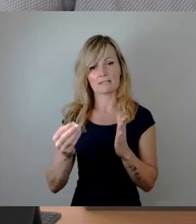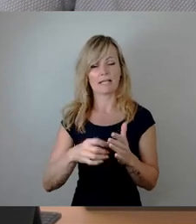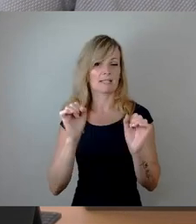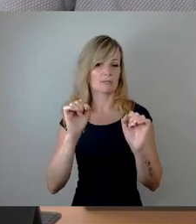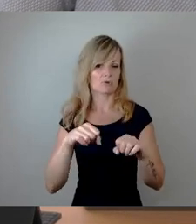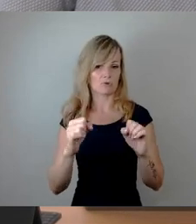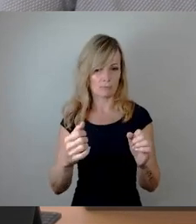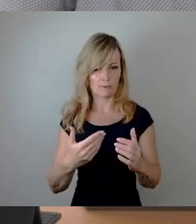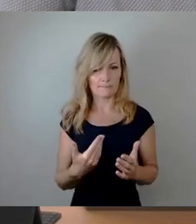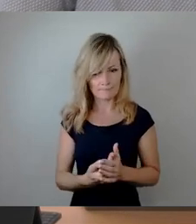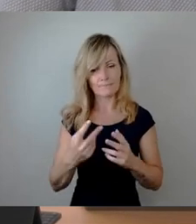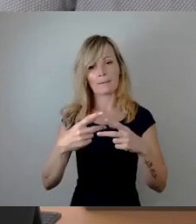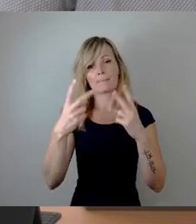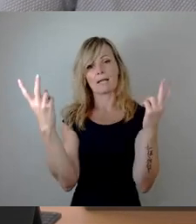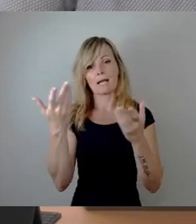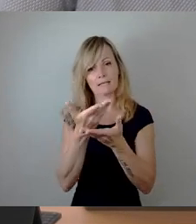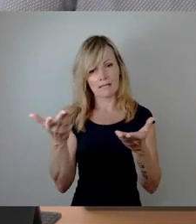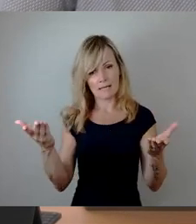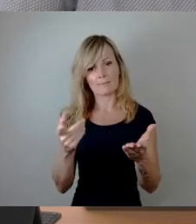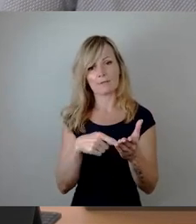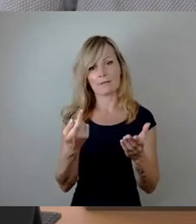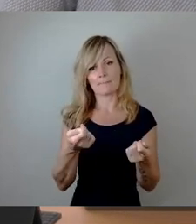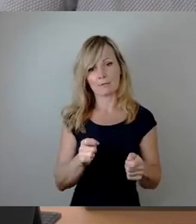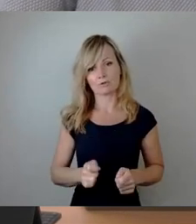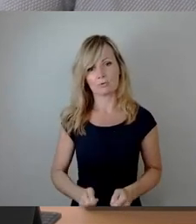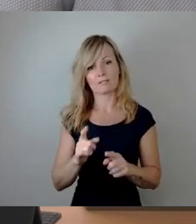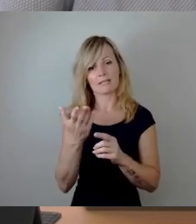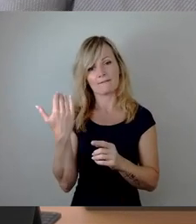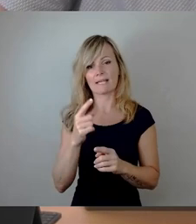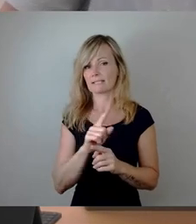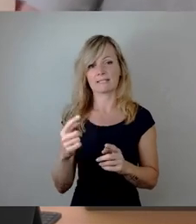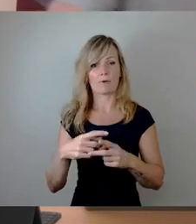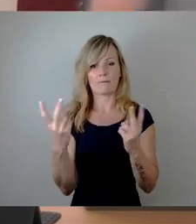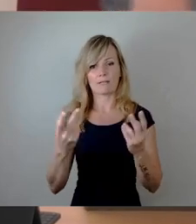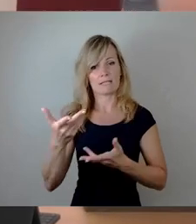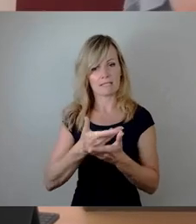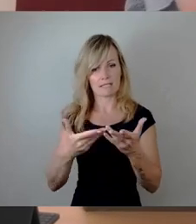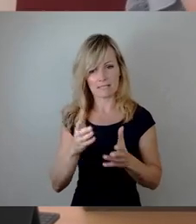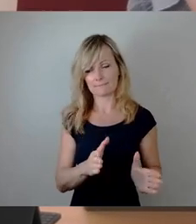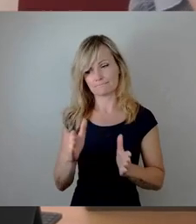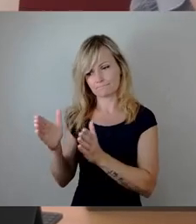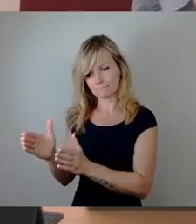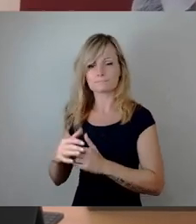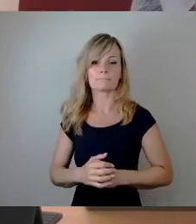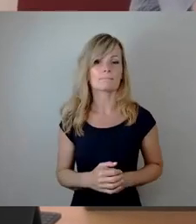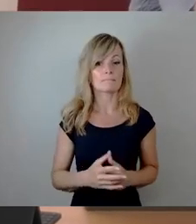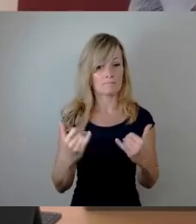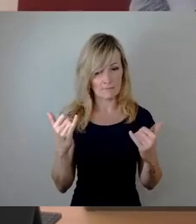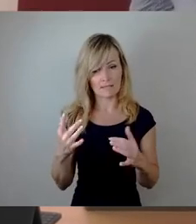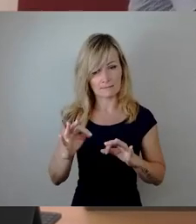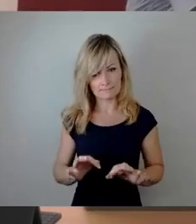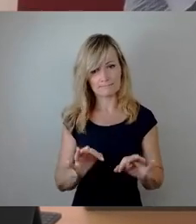Die Bekanntgabe der nicht öffentlichen Beschlüsse, das führt uns zum